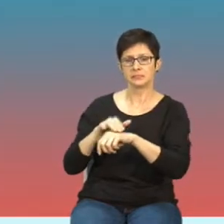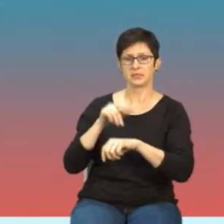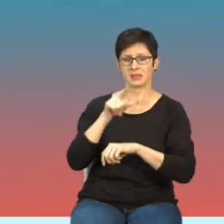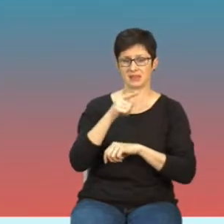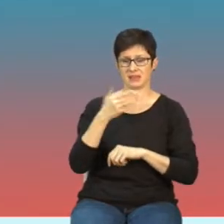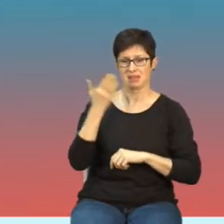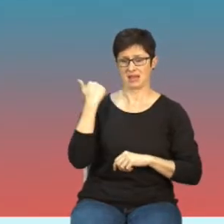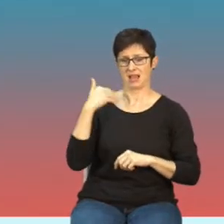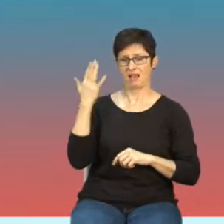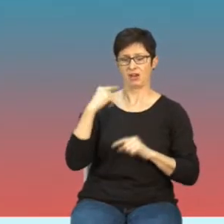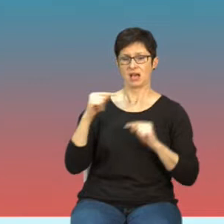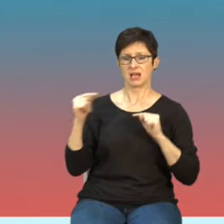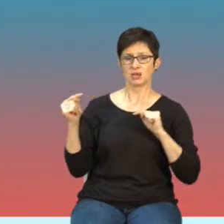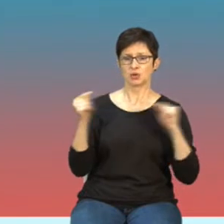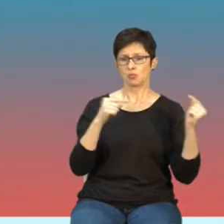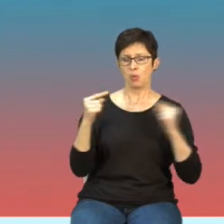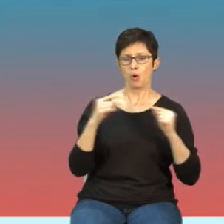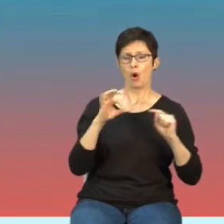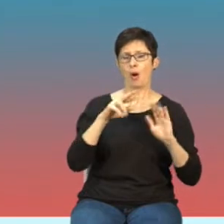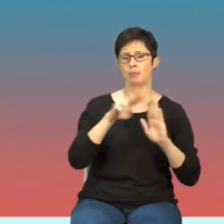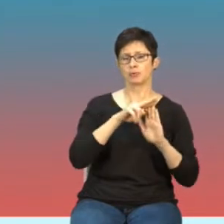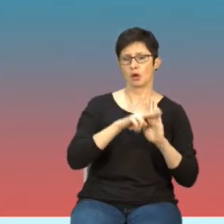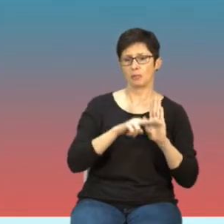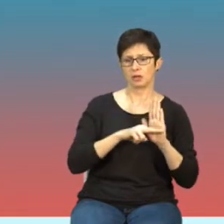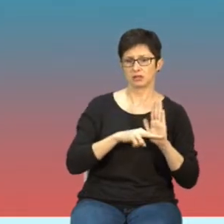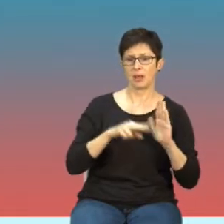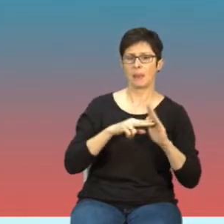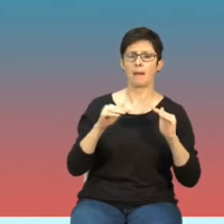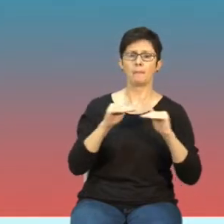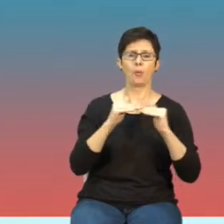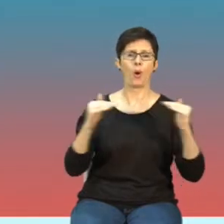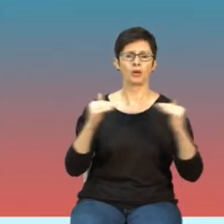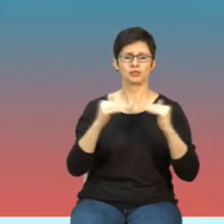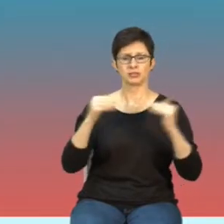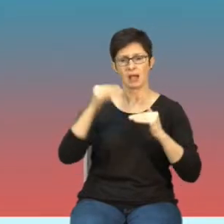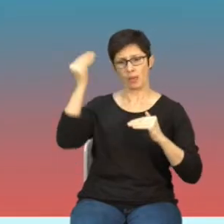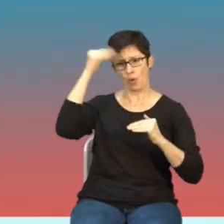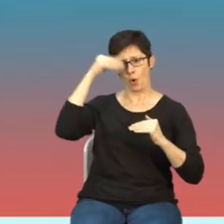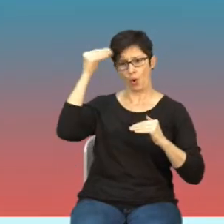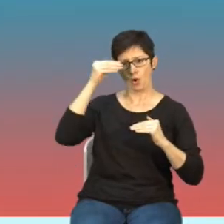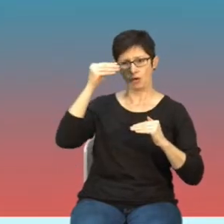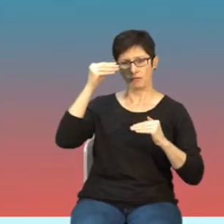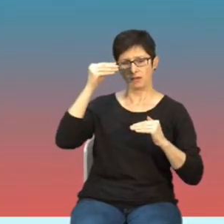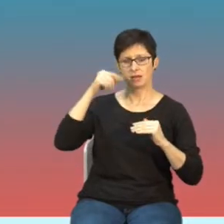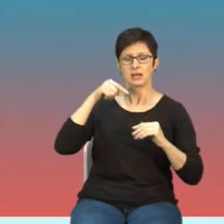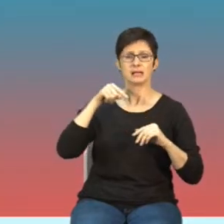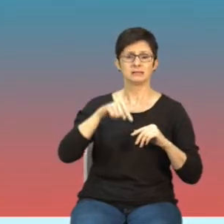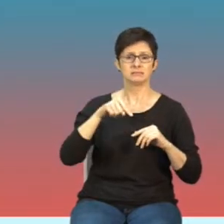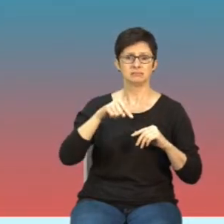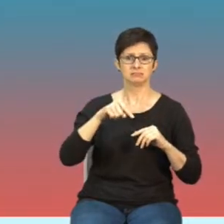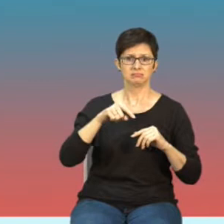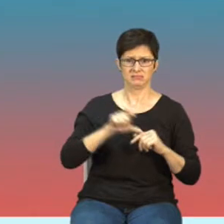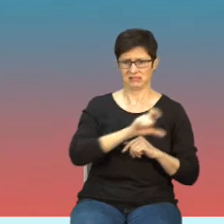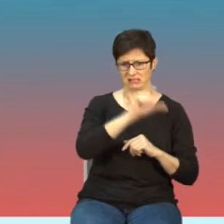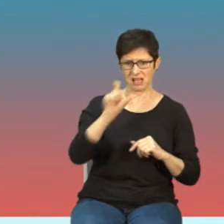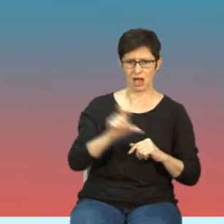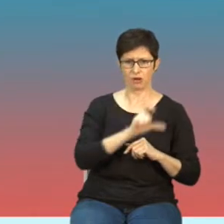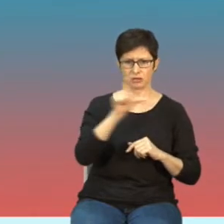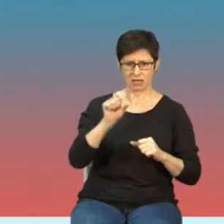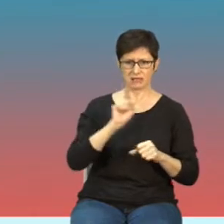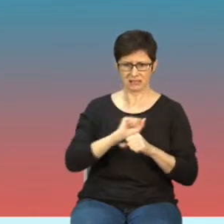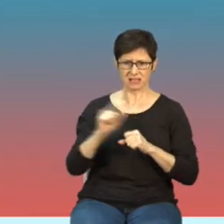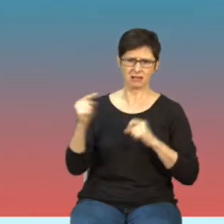spór o normatywy na płaszczyźnie naukowej trwa w zasadzie do chwili obecnej.